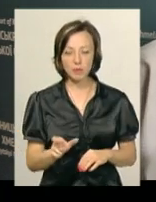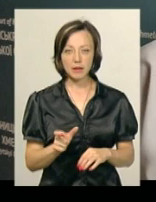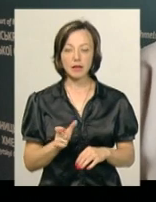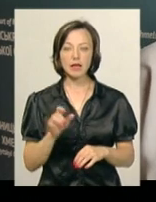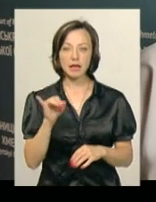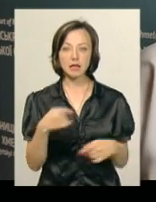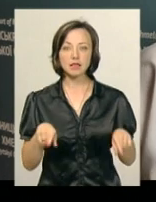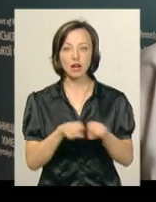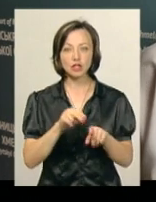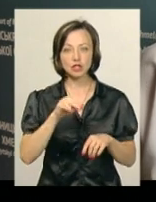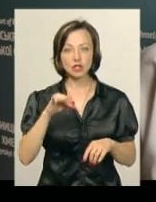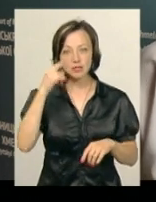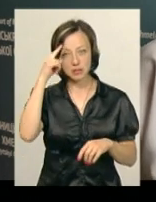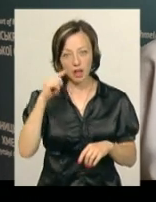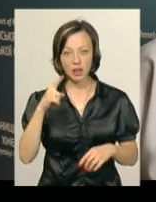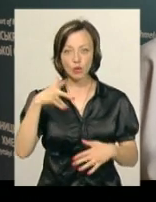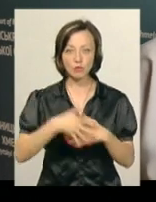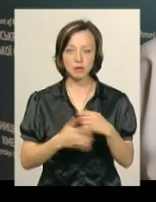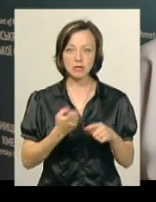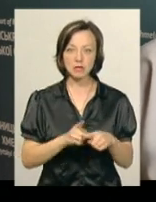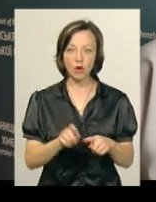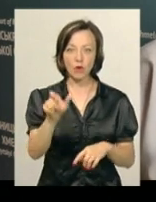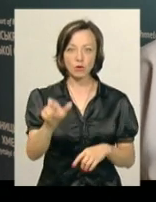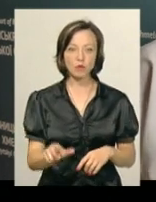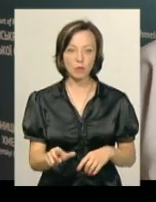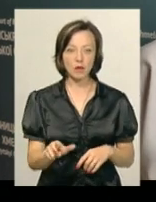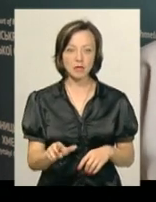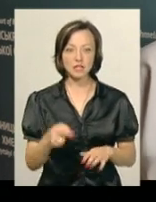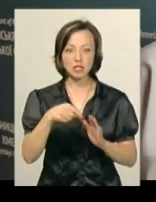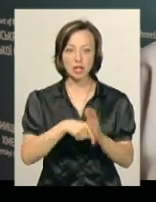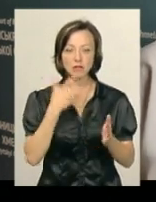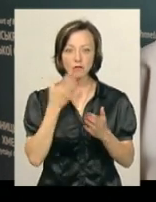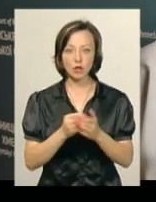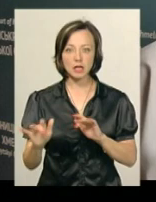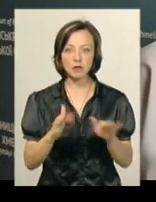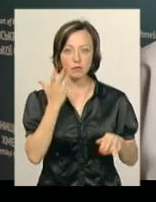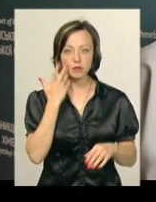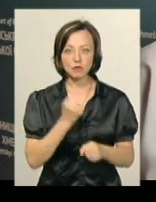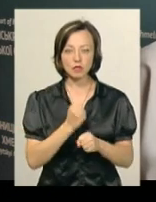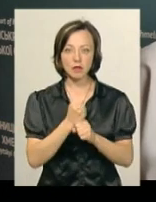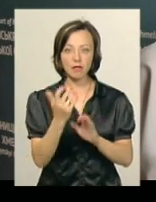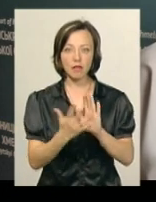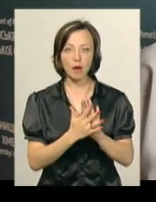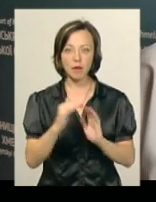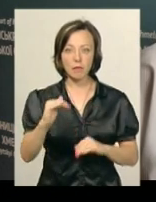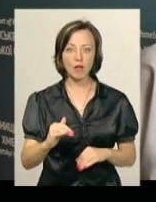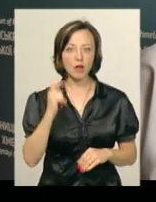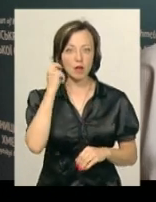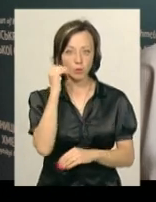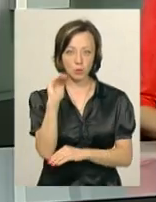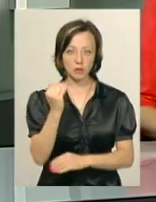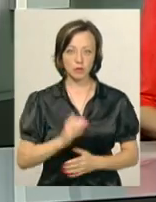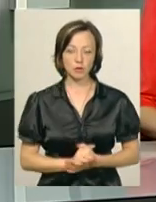особи, а також знала і розуміла ця особа значення своїх дій під час вчинення нападу на малолітню дитину.